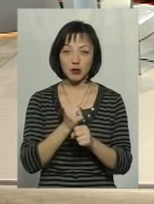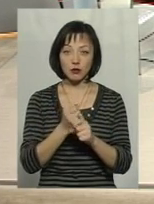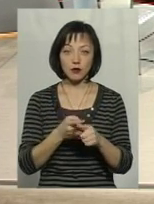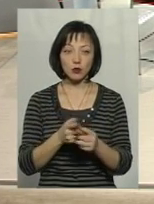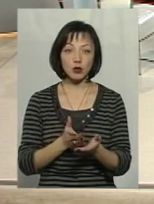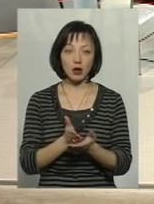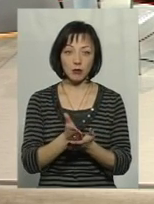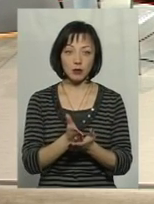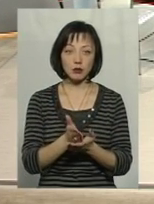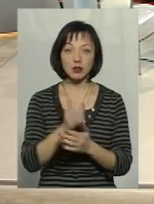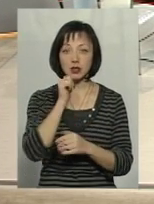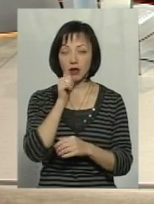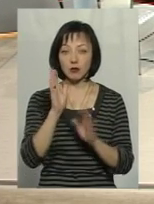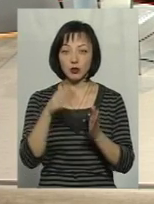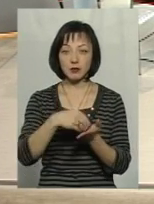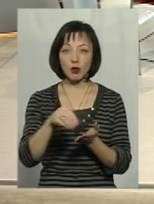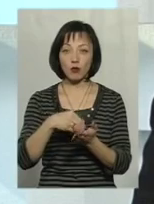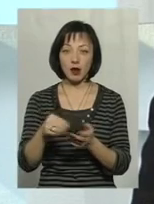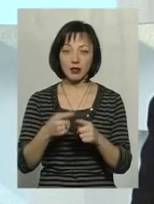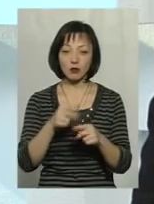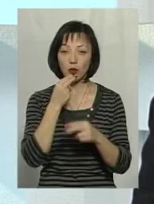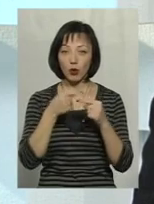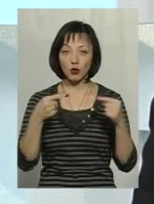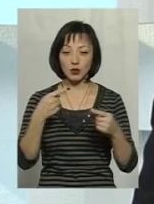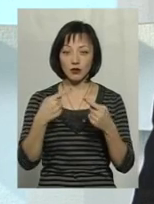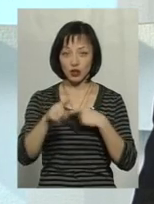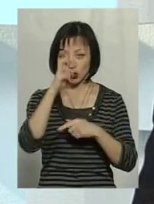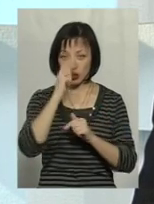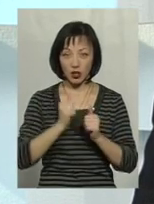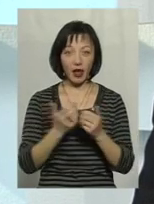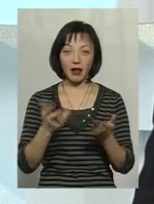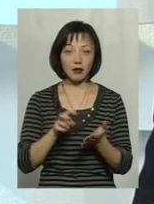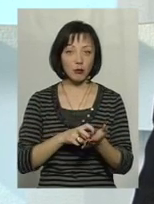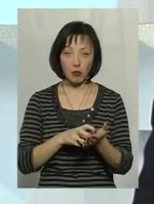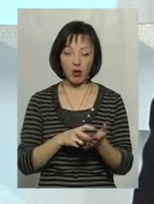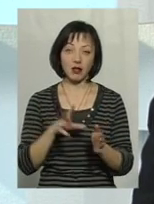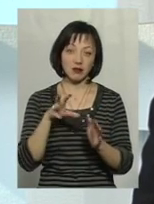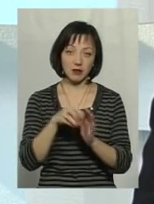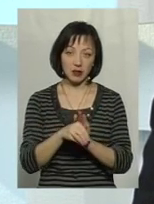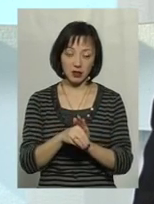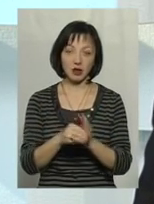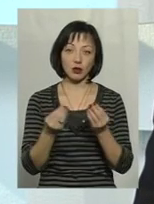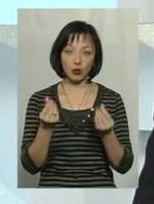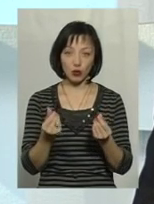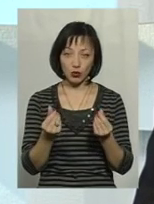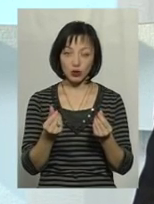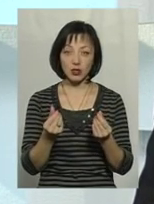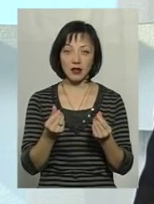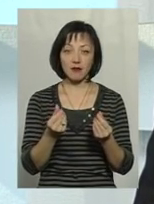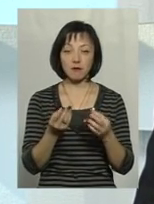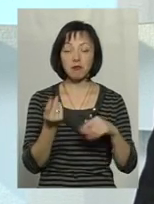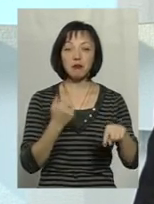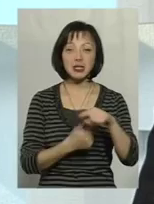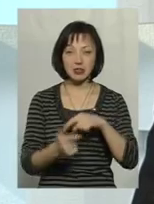цьому напрямку, ну, завтра будемо закупляти цю продукцію в інших державах, які не побоялися інвестувати в ту